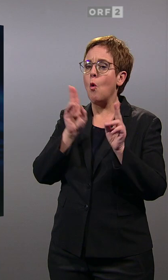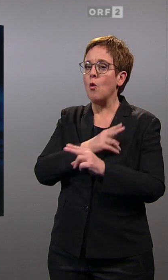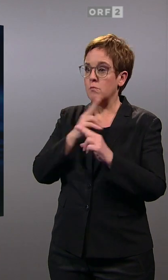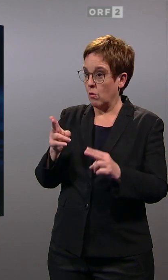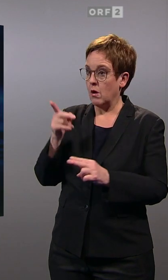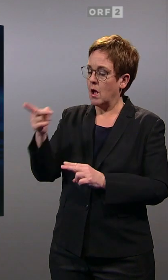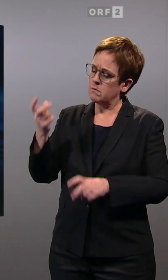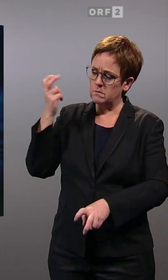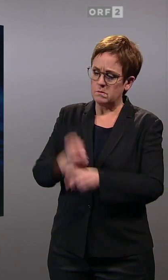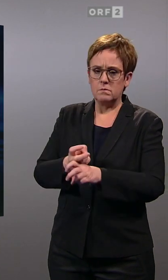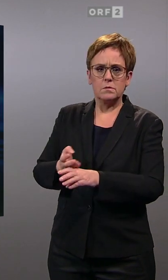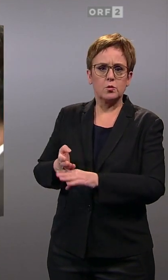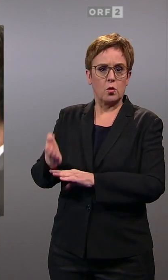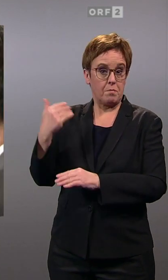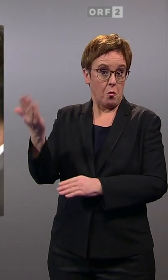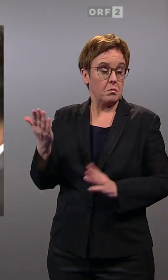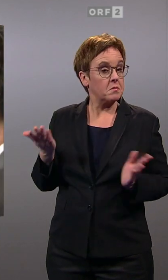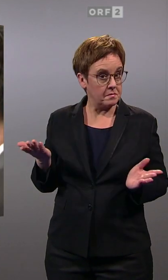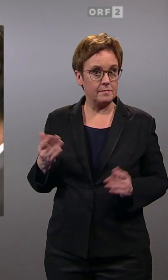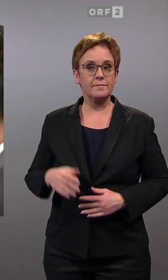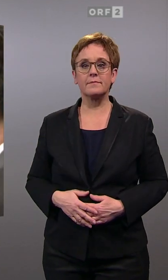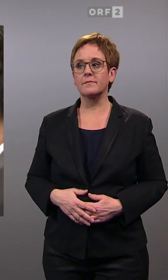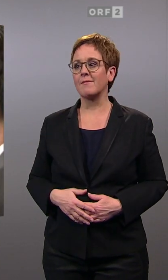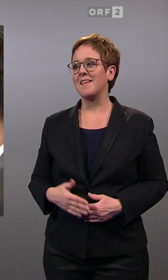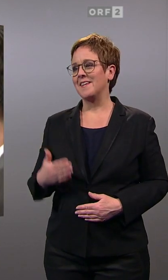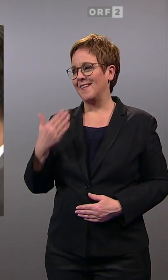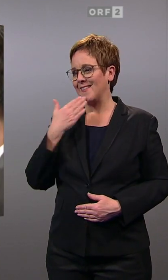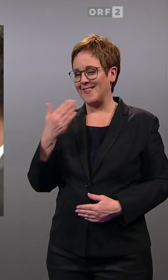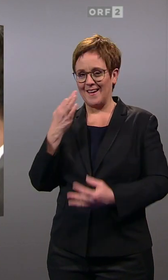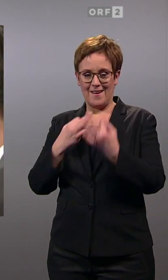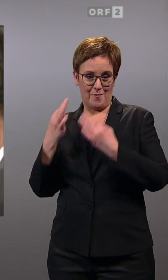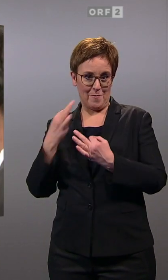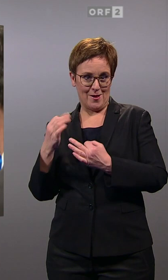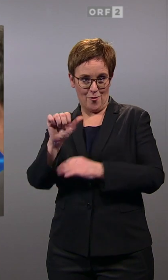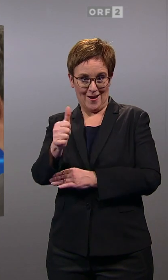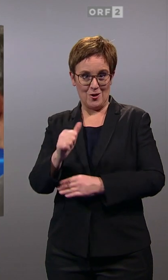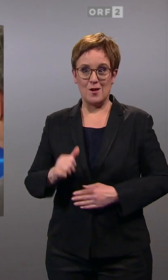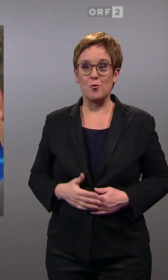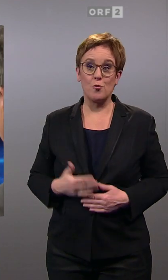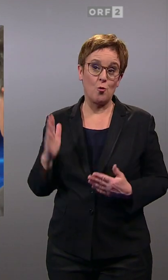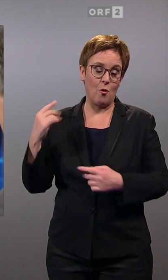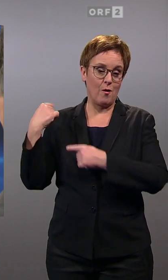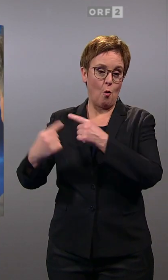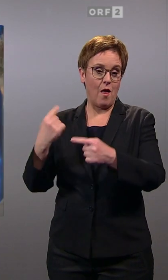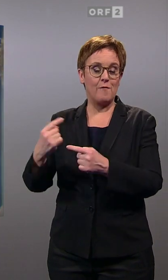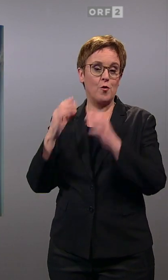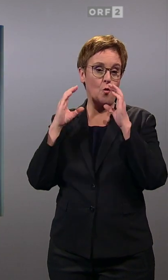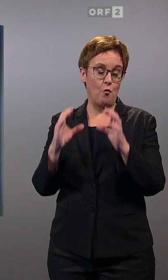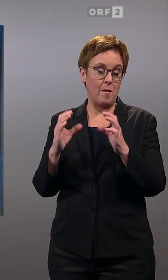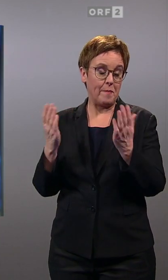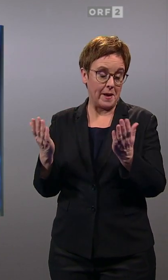hat es eben durchgesetzt. Vielen Dank, Hans Bürger, für diese Einschätzungen, was die Rolle der ÖVP